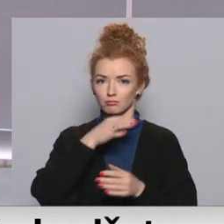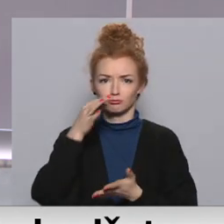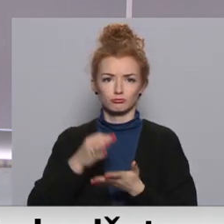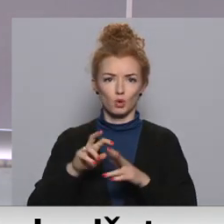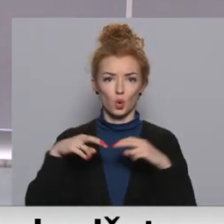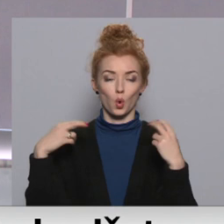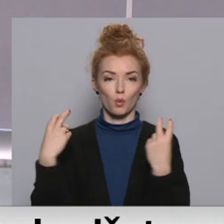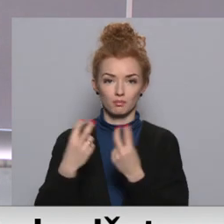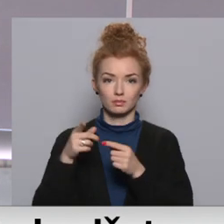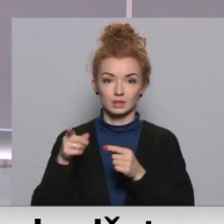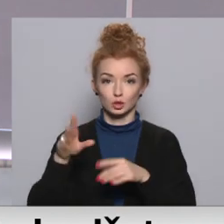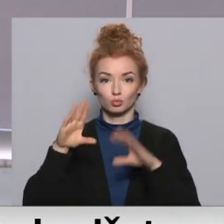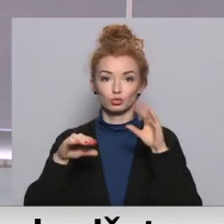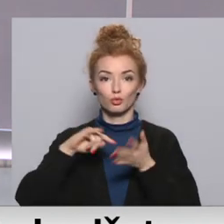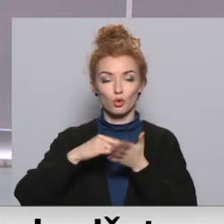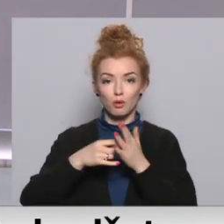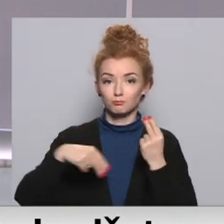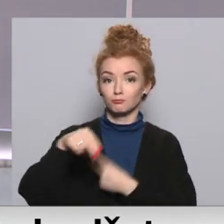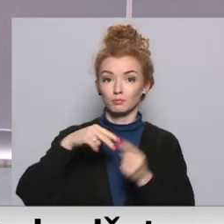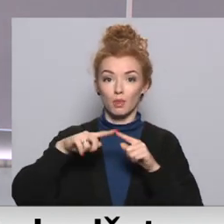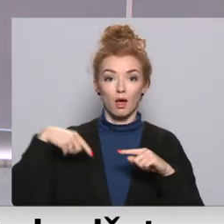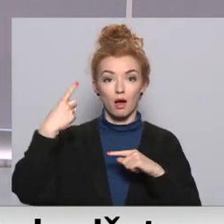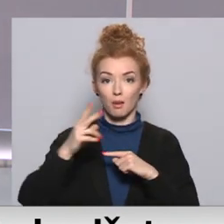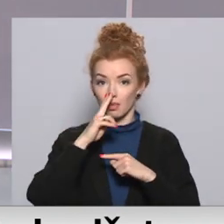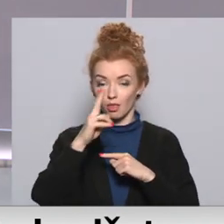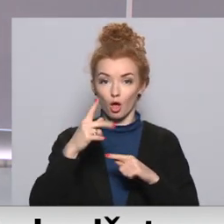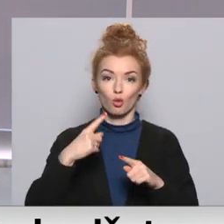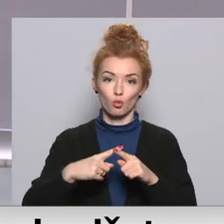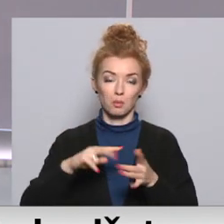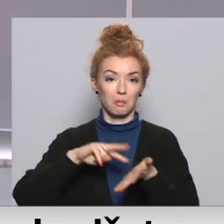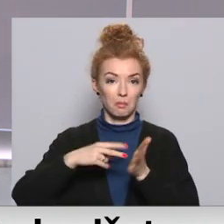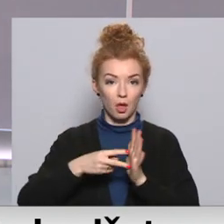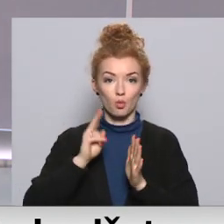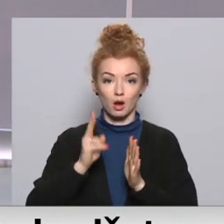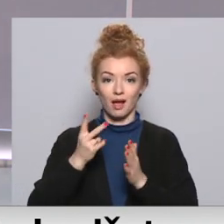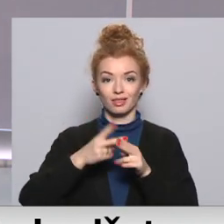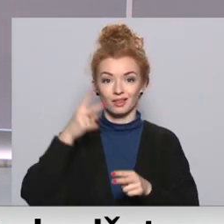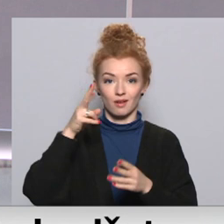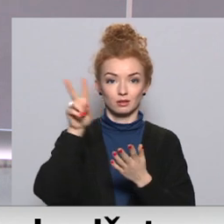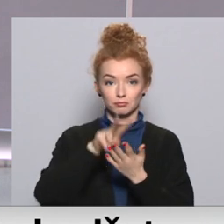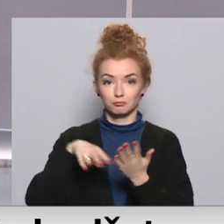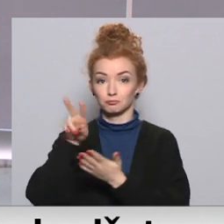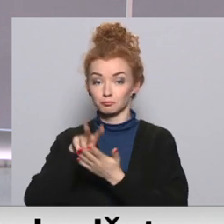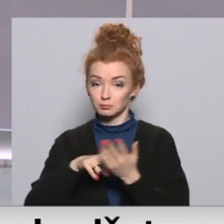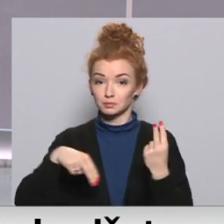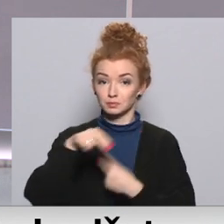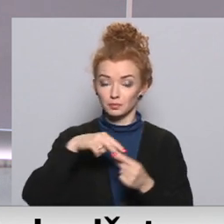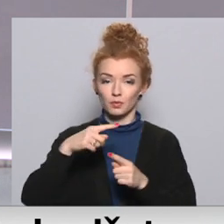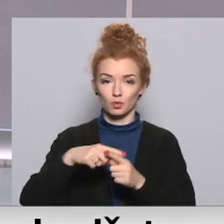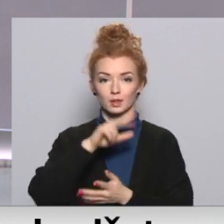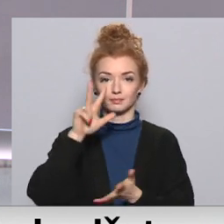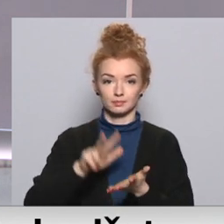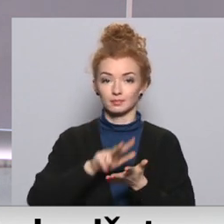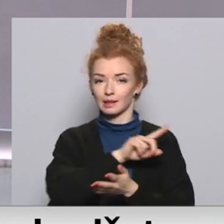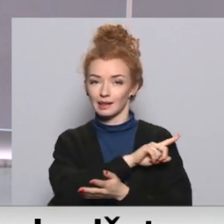budžeta projektu plāno sākt apspriest nākamnedēļ un iecerēts, ka Sājama budžetu divos lasījumos varētu izskatīt un pieņemt līdz